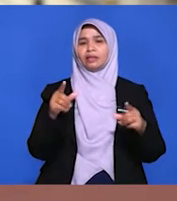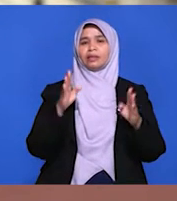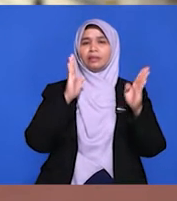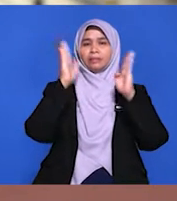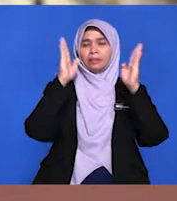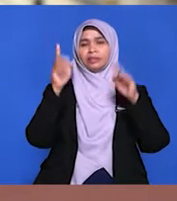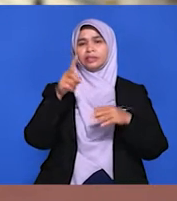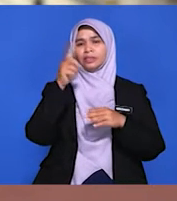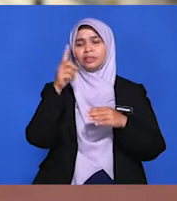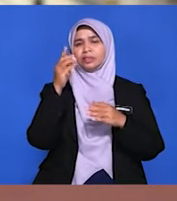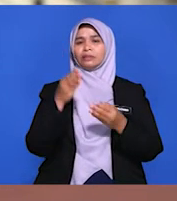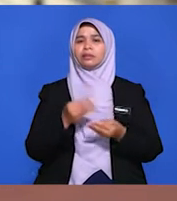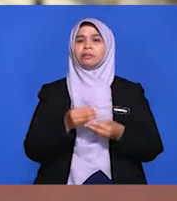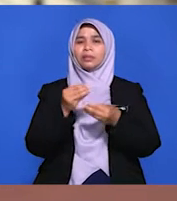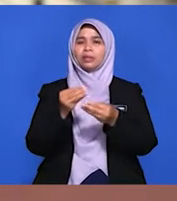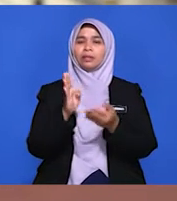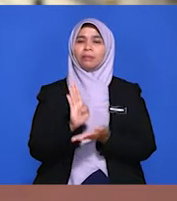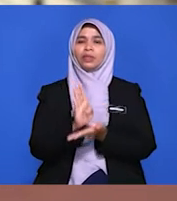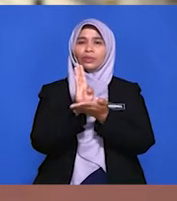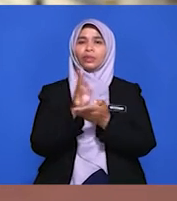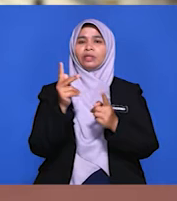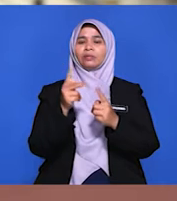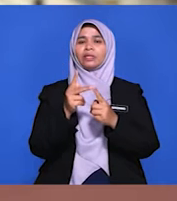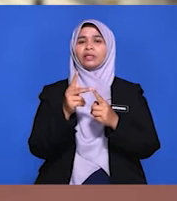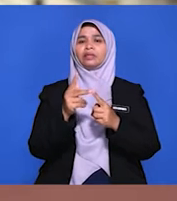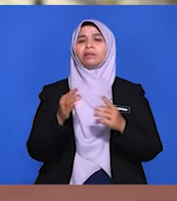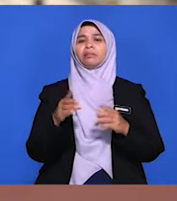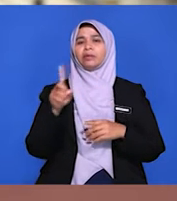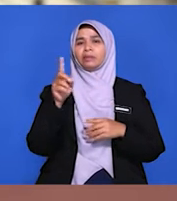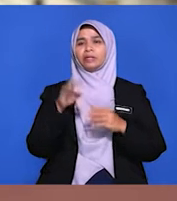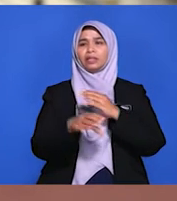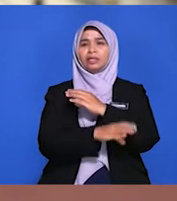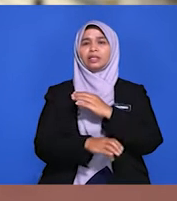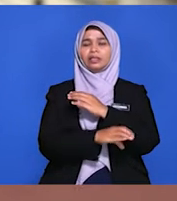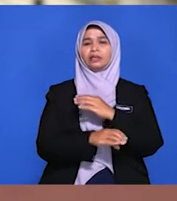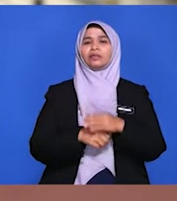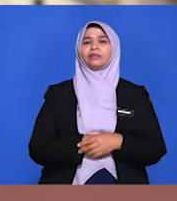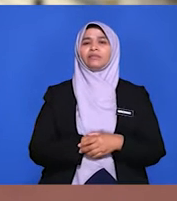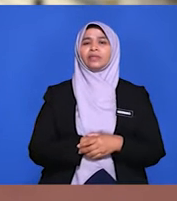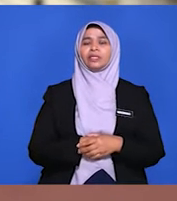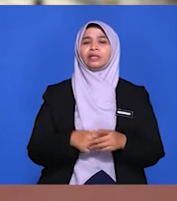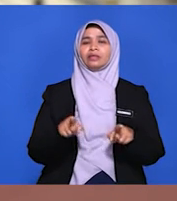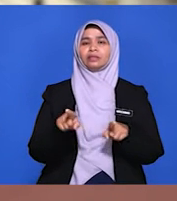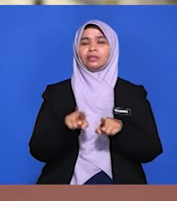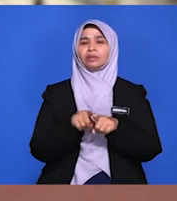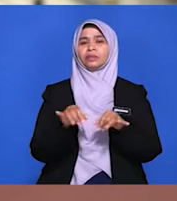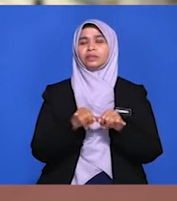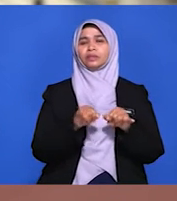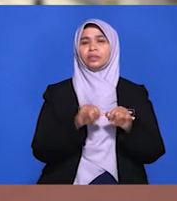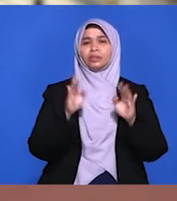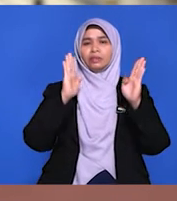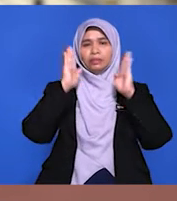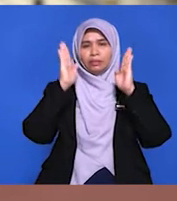bantuan kemanusiaan kepada mana-mana negara yang menerima musibah. Malaysia pun menerima bantuan